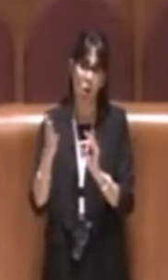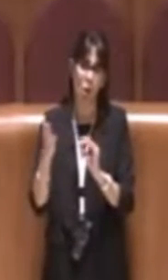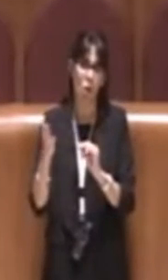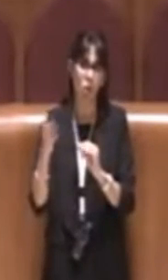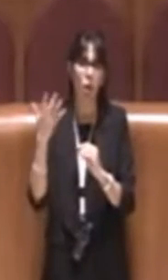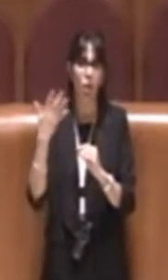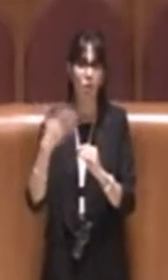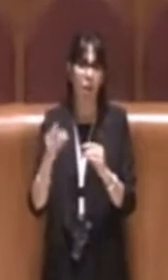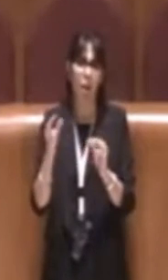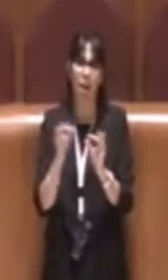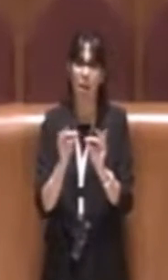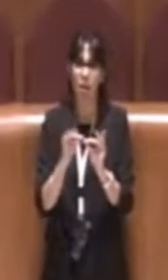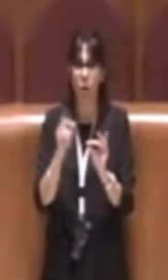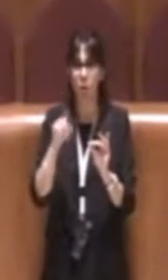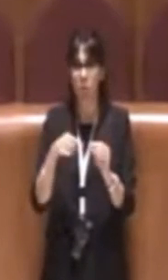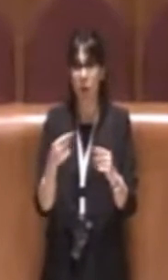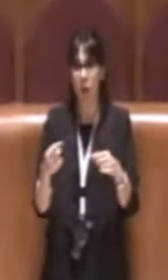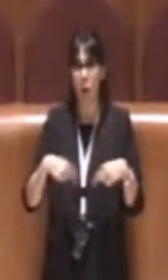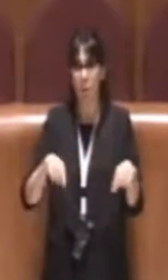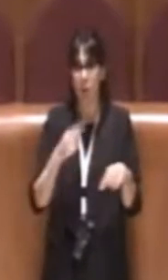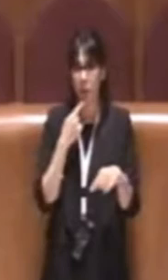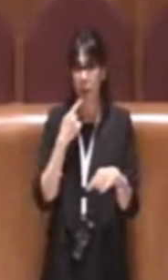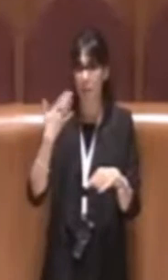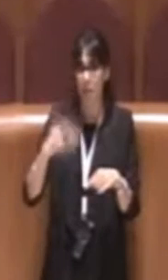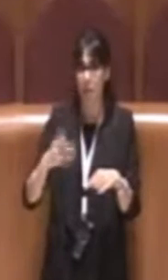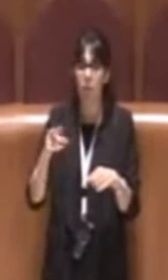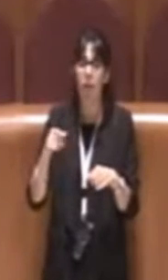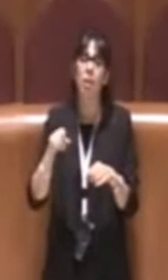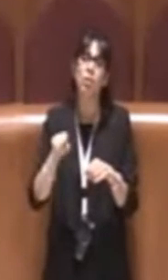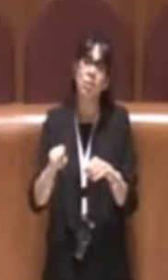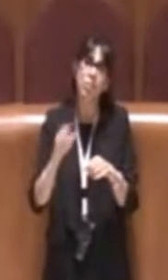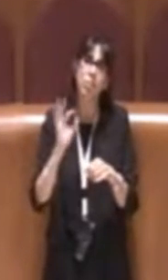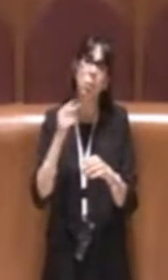anche condiviso in commissione come Museo della Scienza.